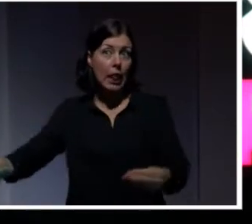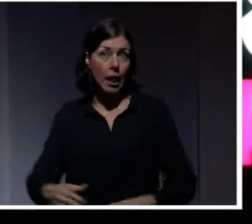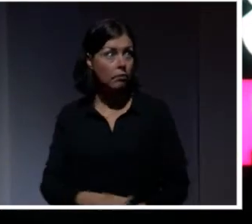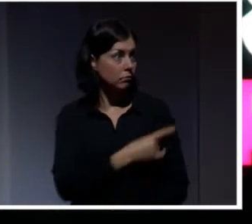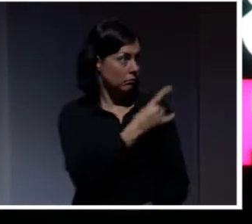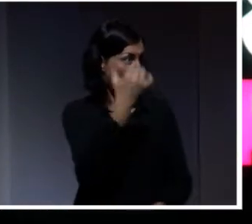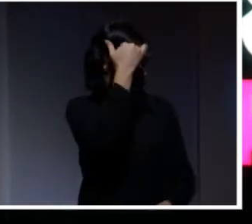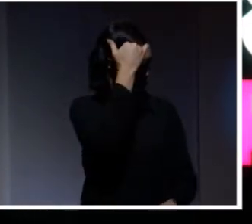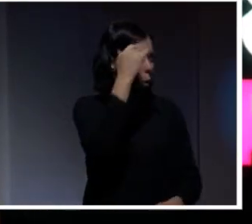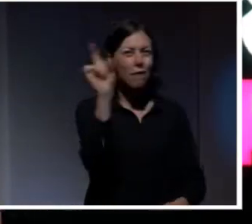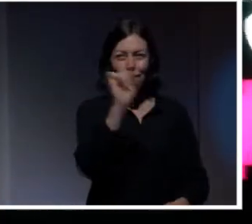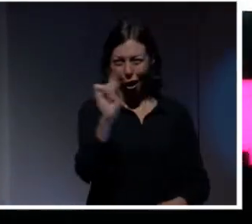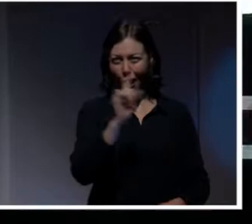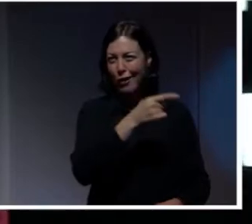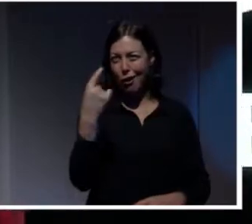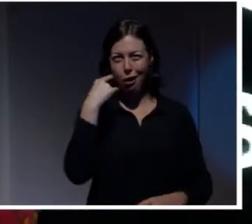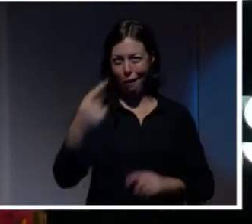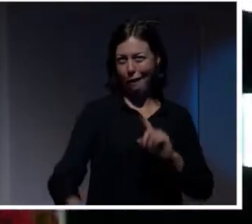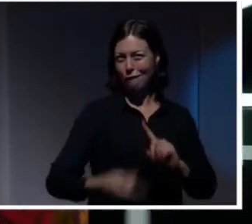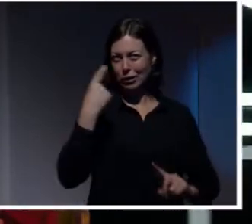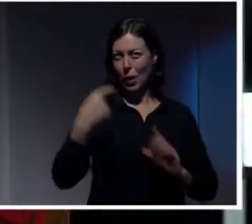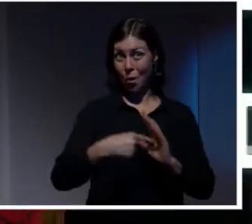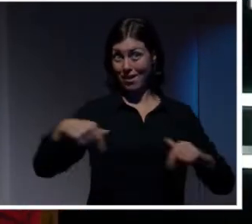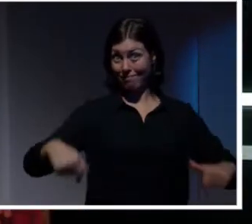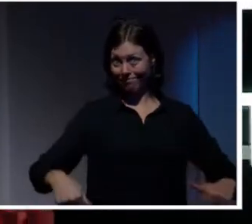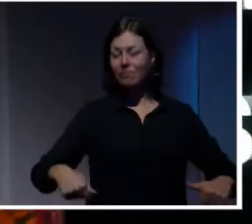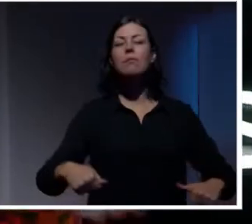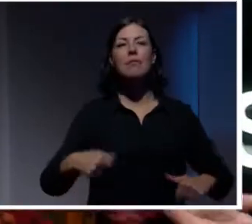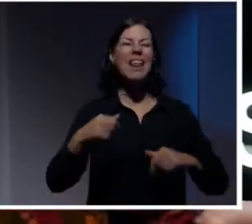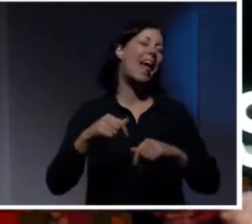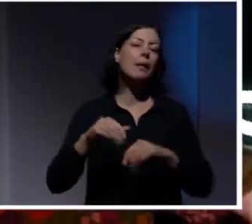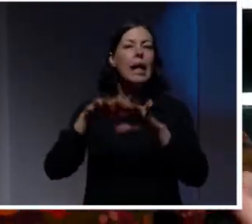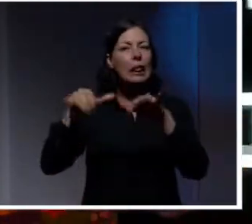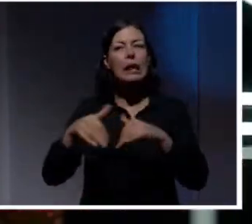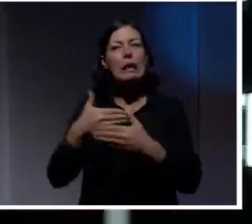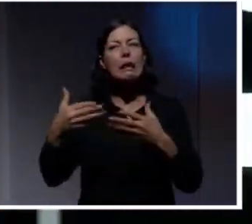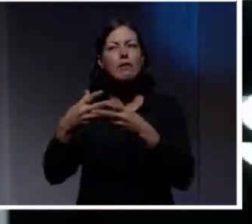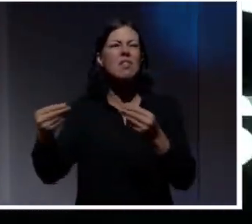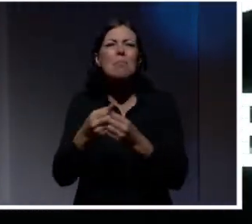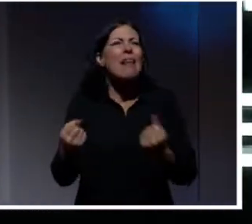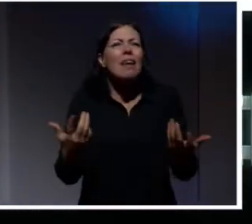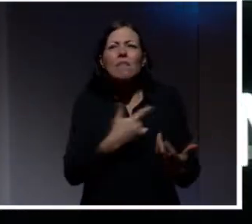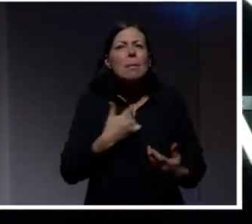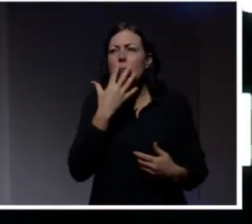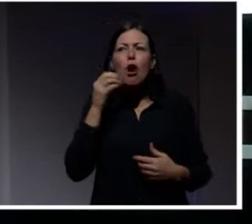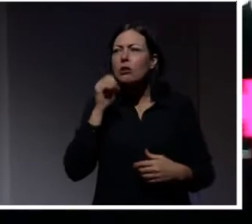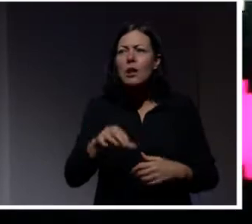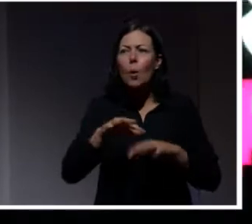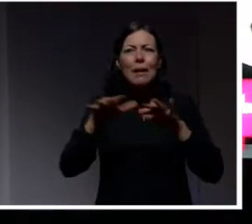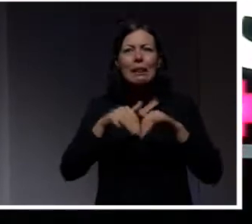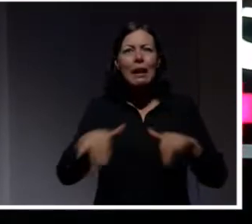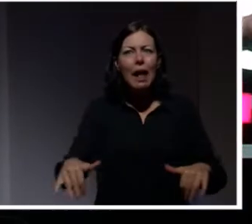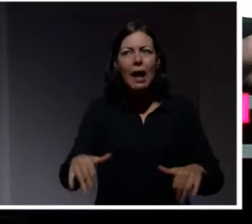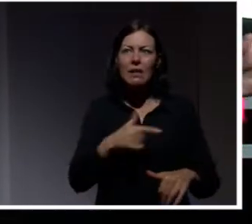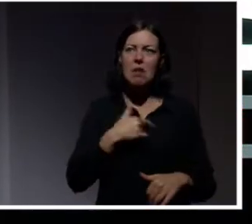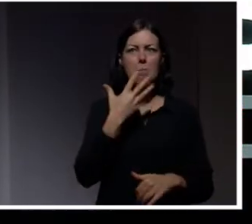Kom ihåg vad ni hörde där först. Men det är inte så att internet kommer att försvinna, men vi pratar ju inte längre om internet. Vi pratar inte om att vi